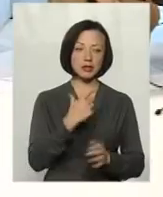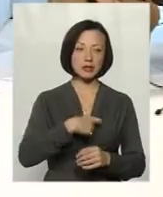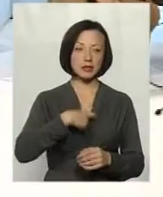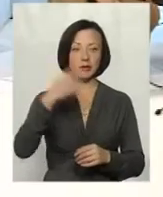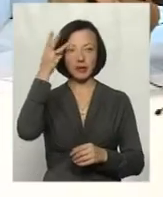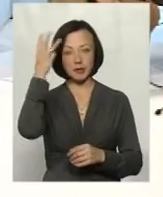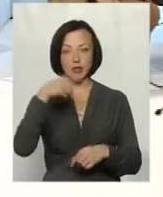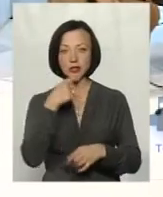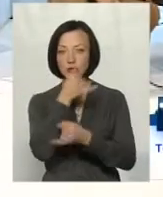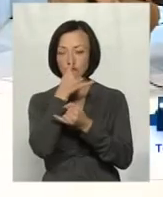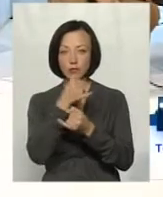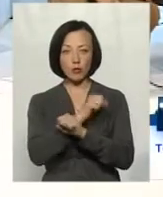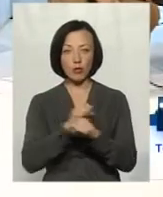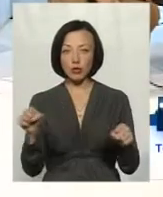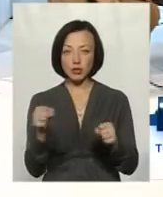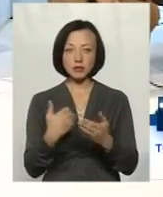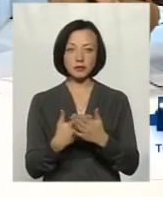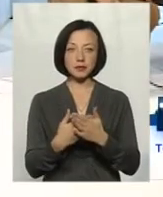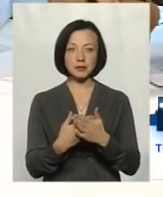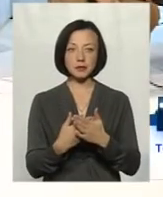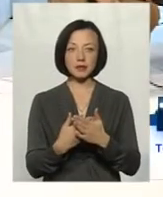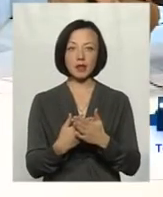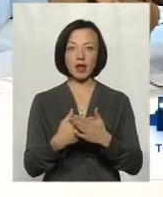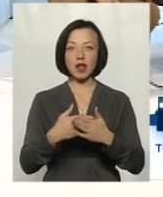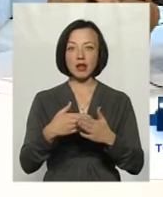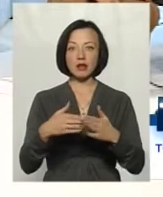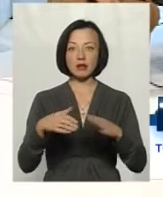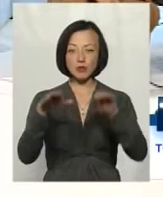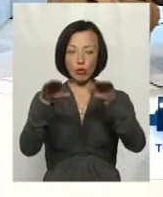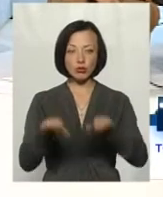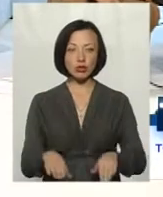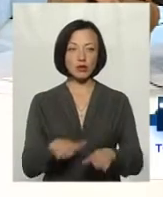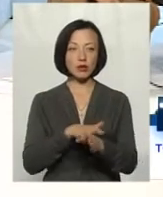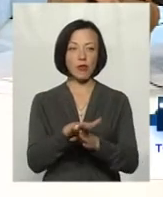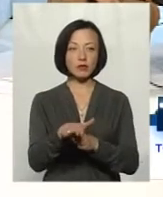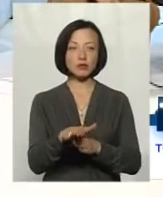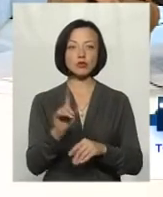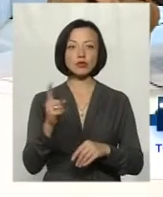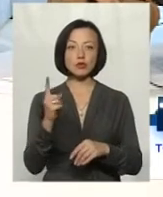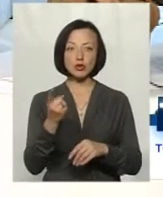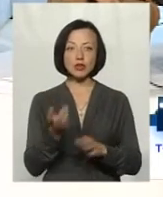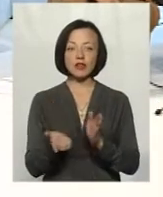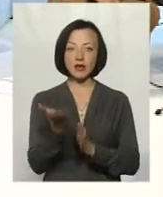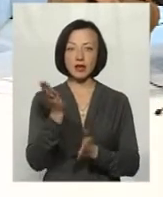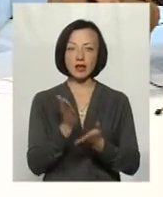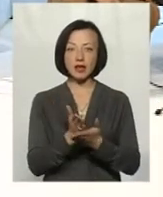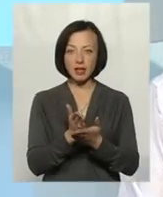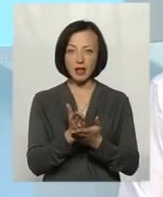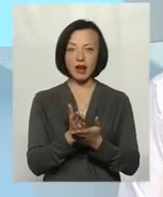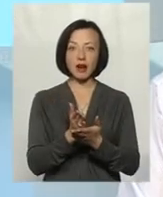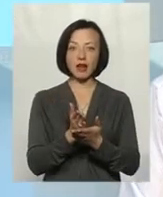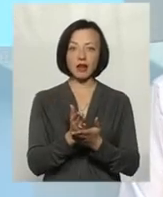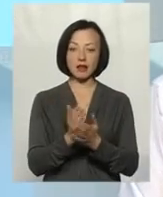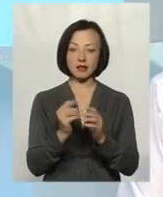Хмельницький теж каже, що не можна, припустимо, щодориске водосковище спорожняти повністю, тому що у Верхів'ях є гідрологічний заказник,